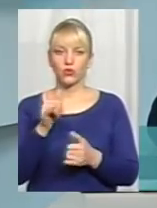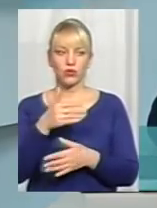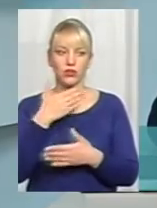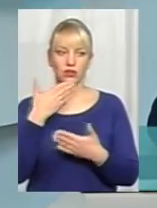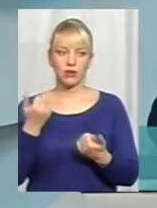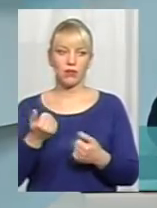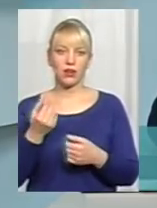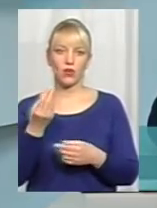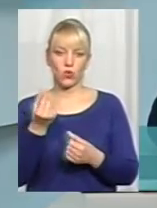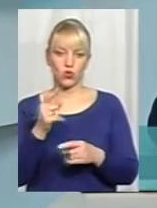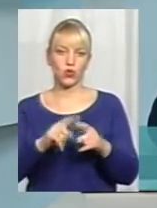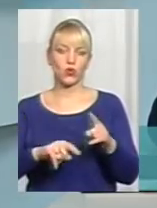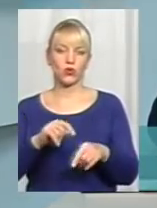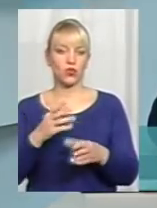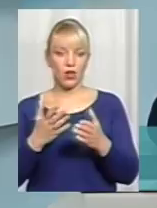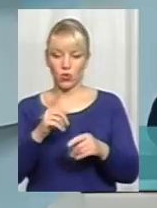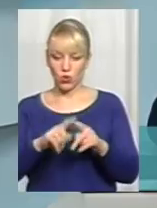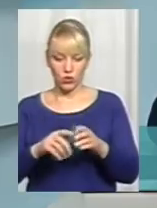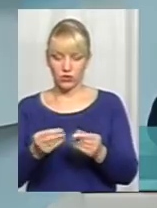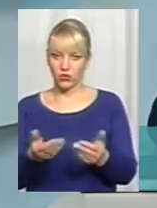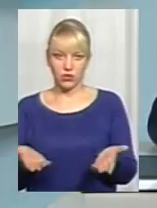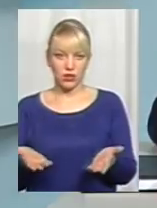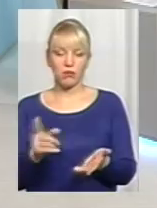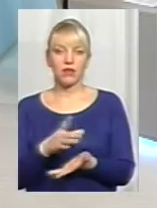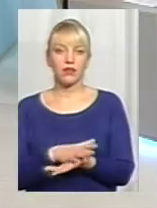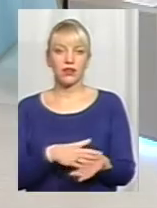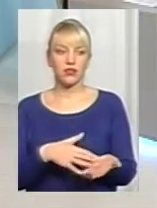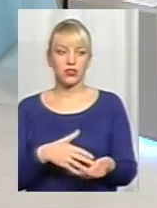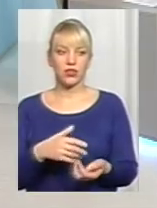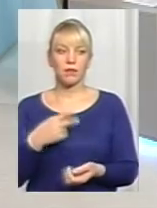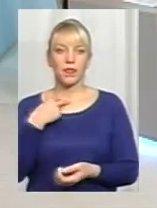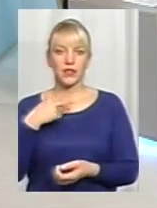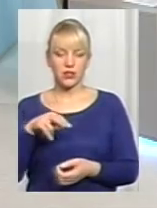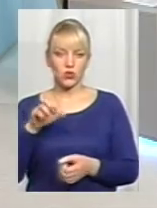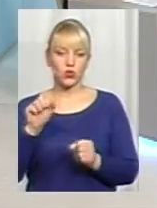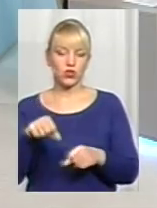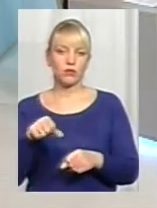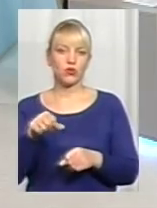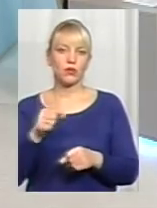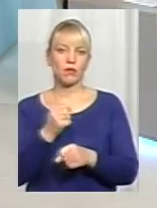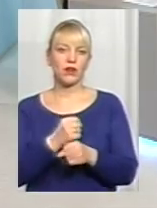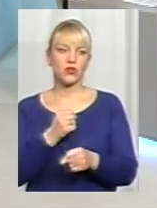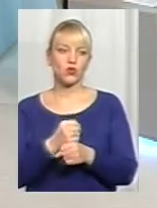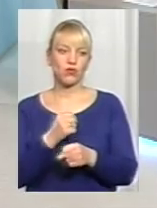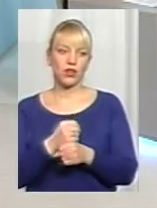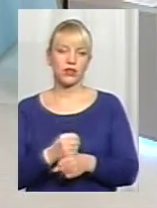За кошти водичі. А якщо в родичів немає коштів? Засуджений може працювати і заробити. Ми допомоги можливість також надаємо. Всі умови